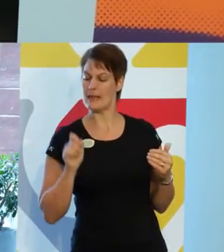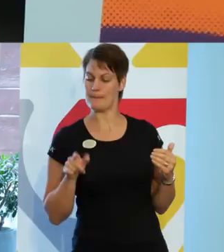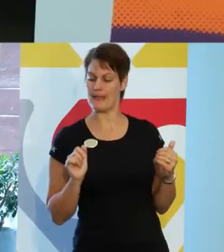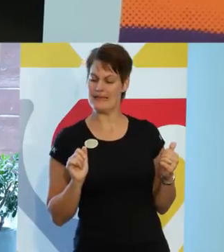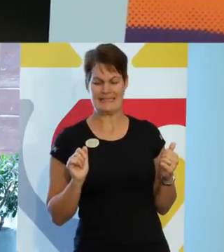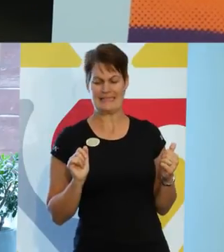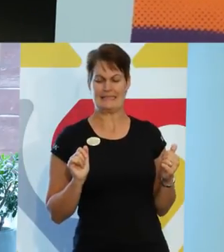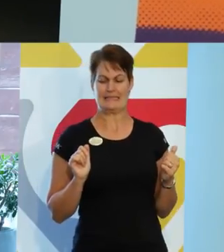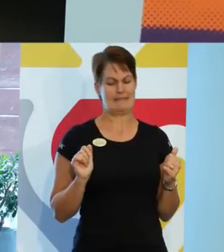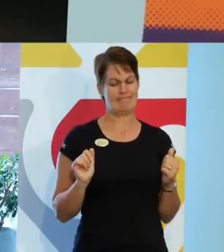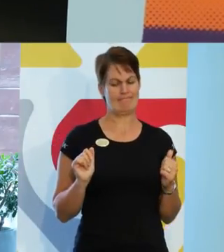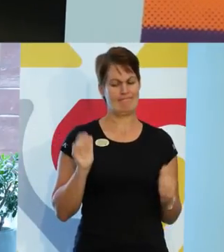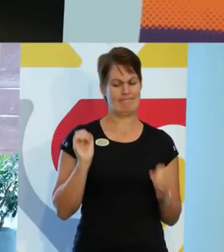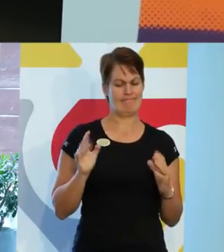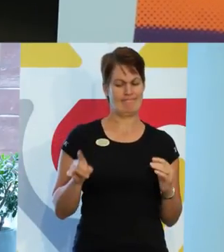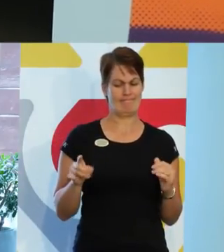suspekt.